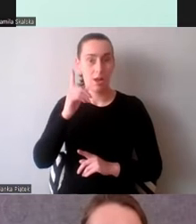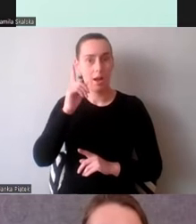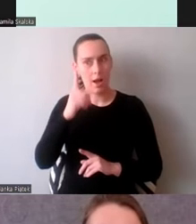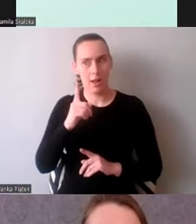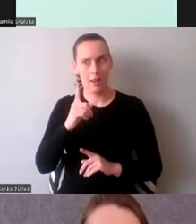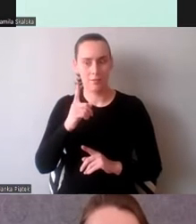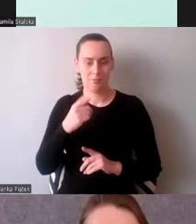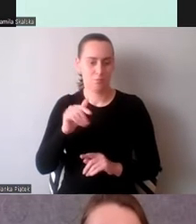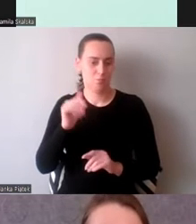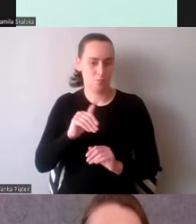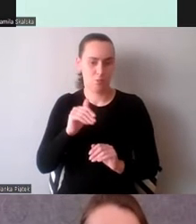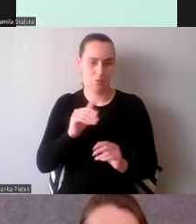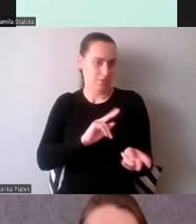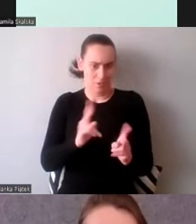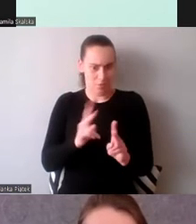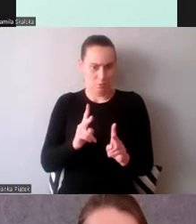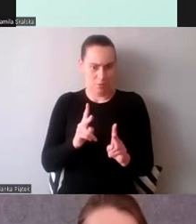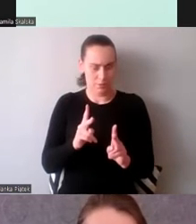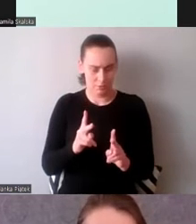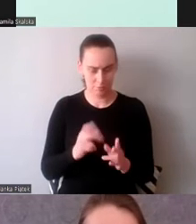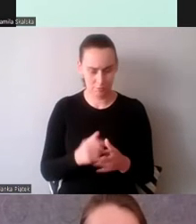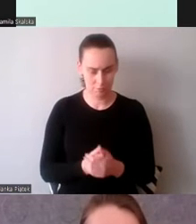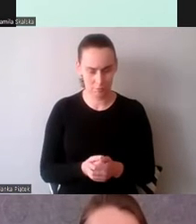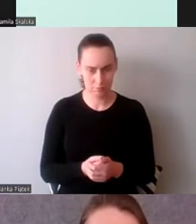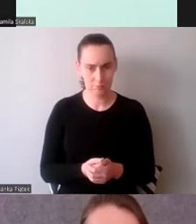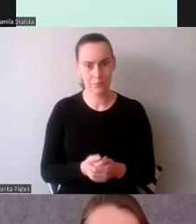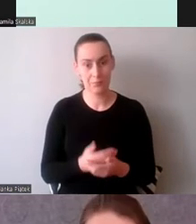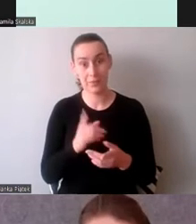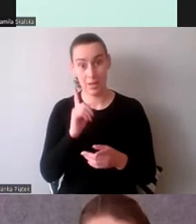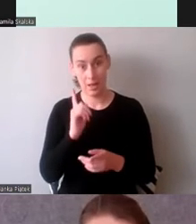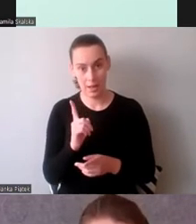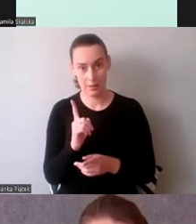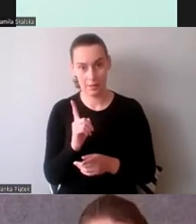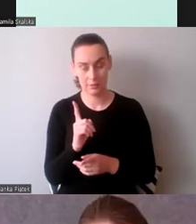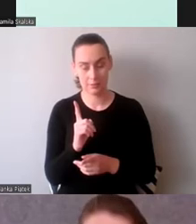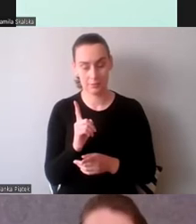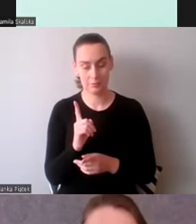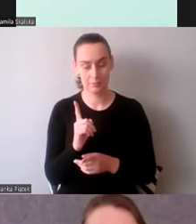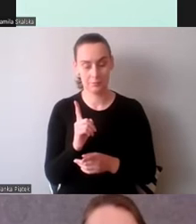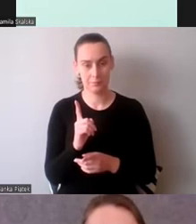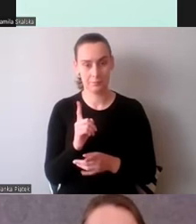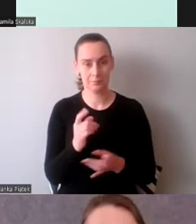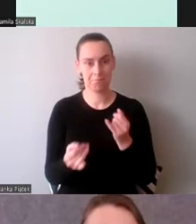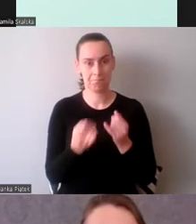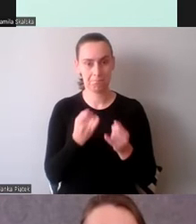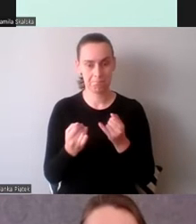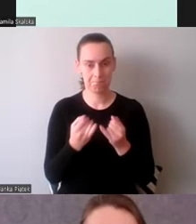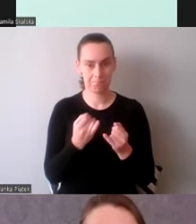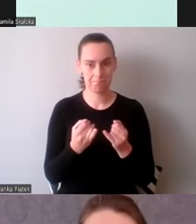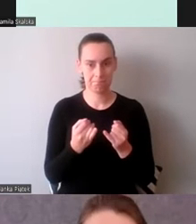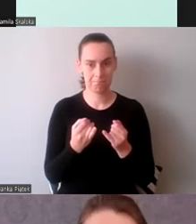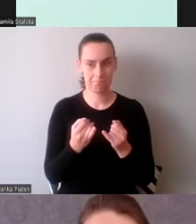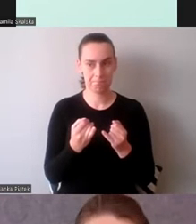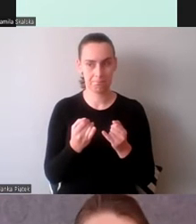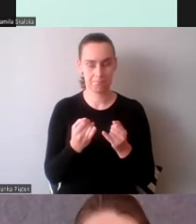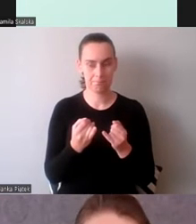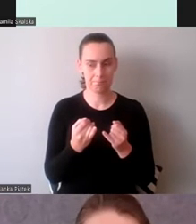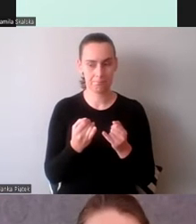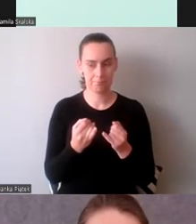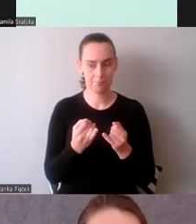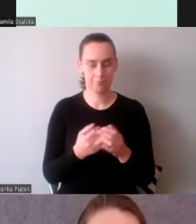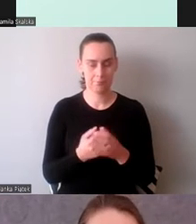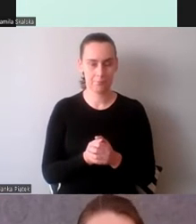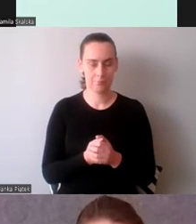tłumaczyć. Jednak jeżeli nie zdobędzie się w wystarczającym, bardzo